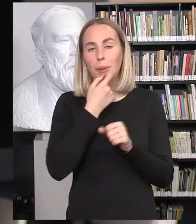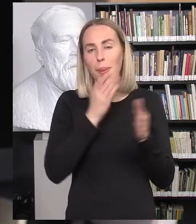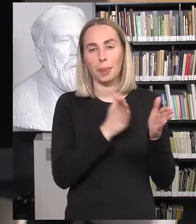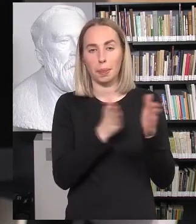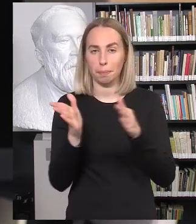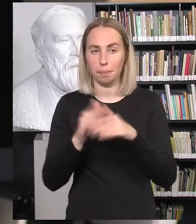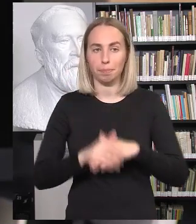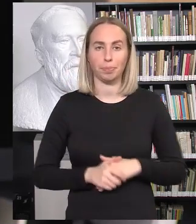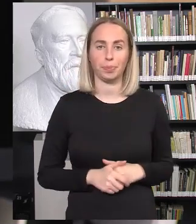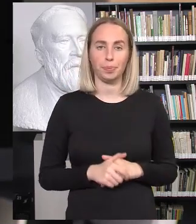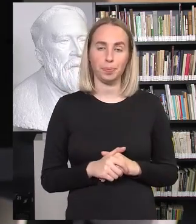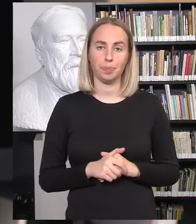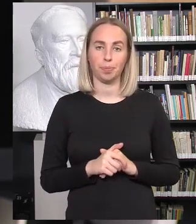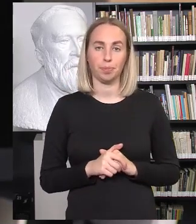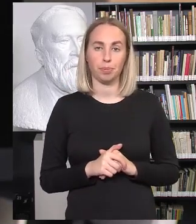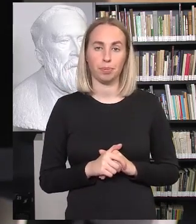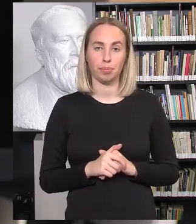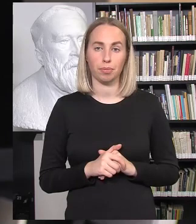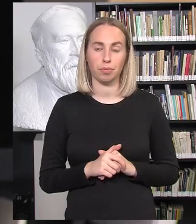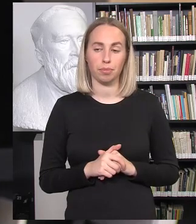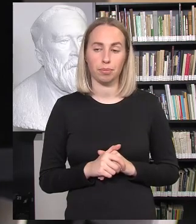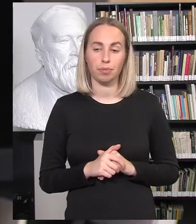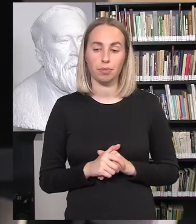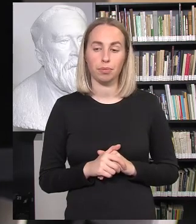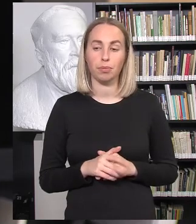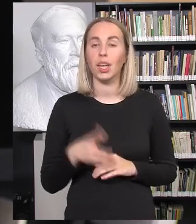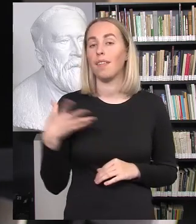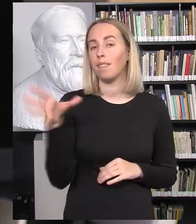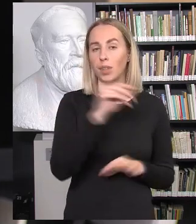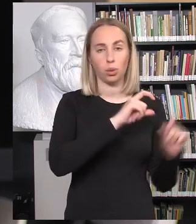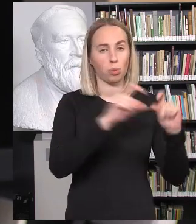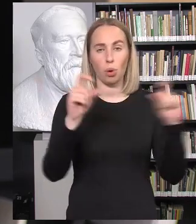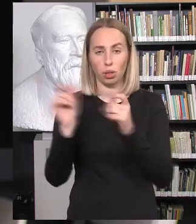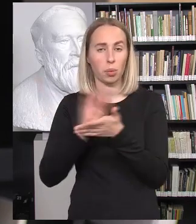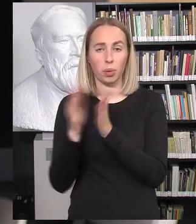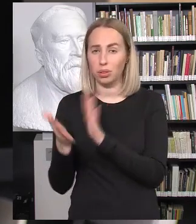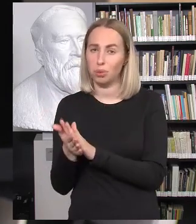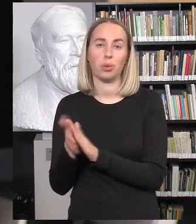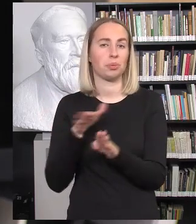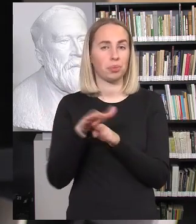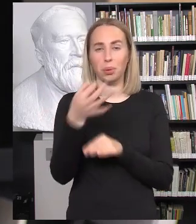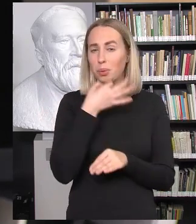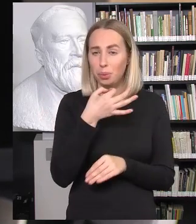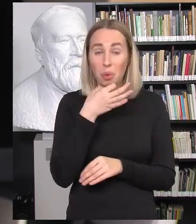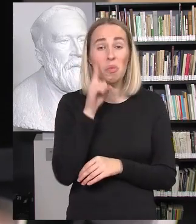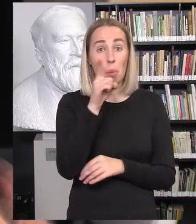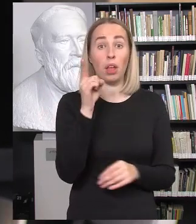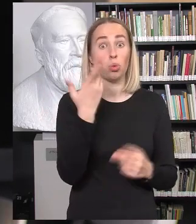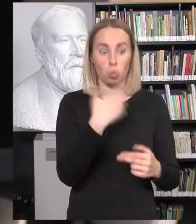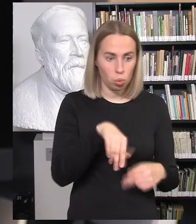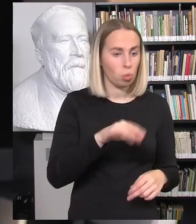Ir, na, tikrai ne visos turi tokį pasiruošimą, bet kad tai nebus nuo nulio, tai o faktas.